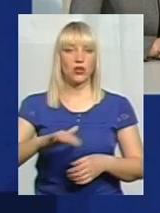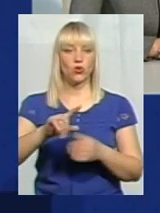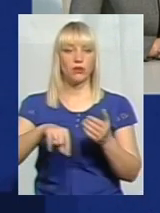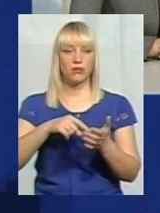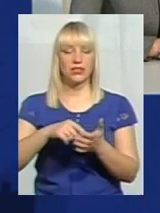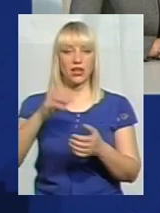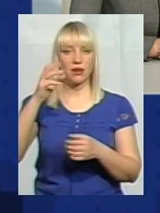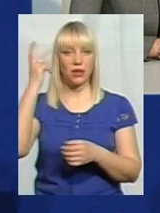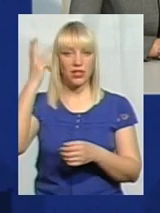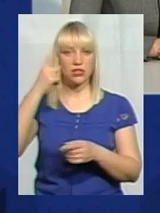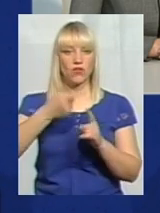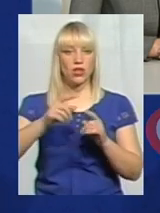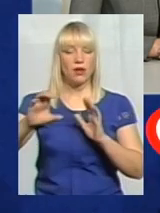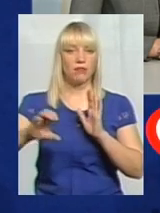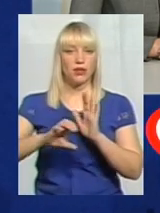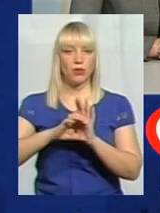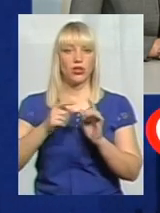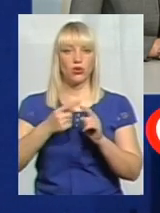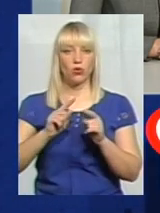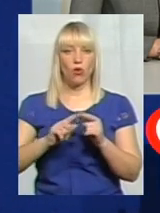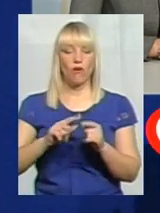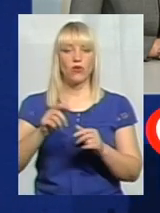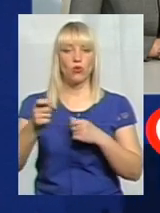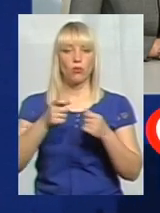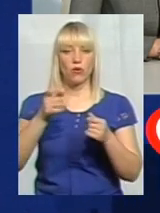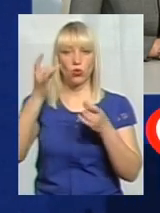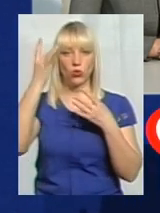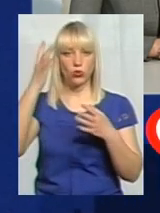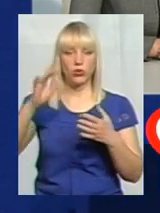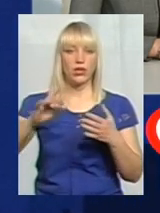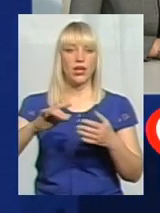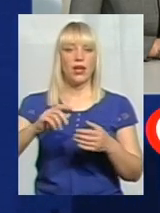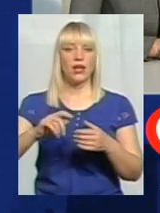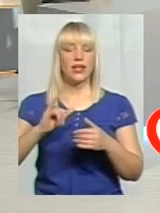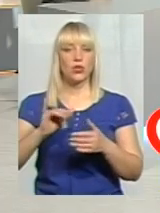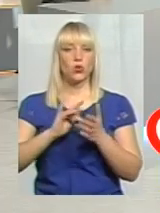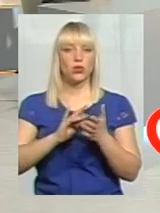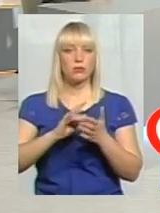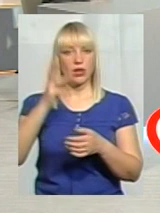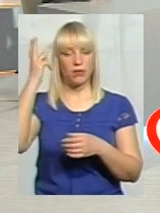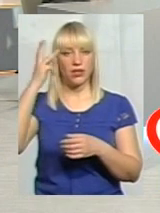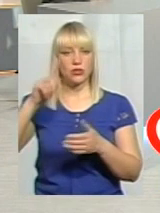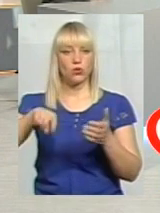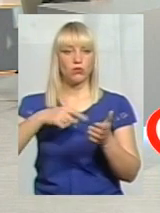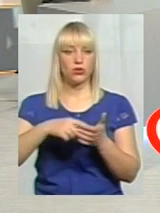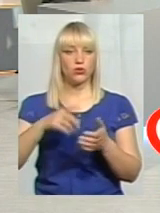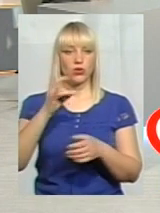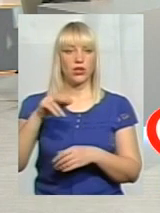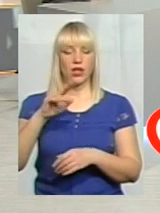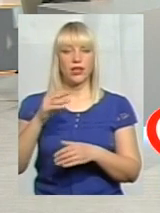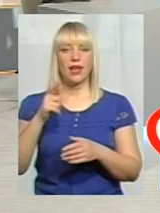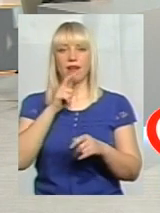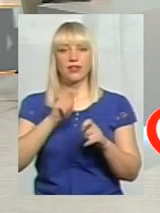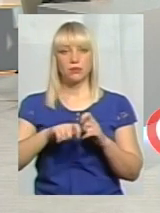вони підпорядковані управлінню культури і туризму Хмельницької міської ради. Шановні експерти, можливо, ви маєте бажання